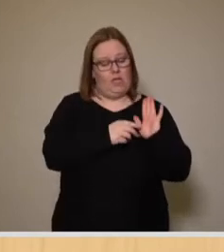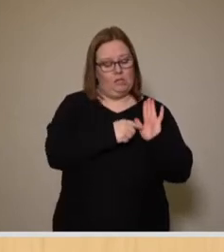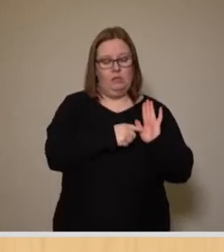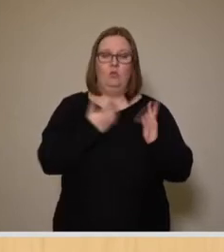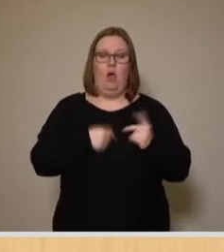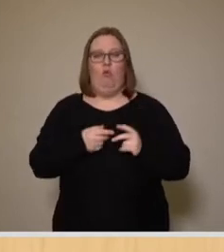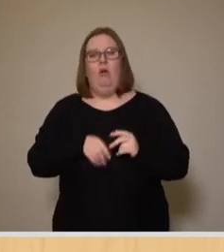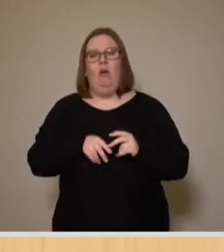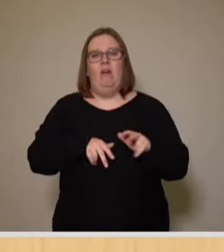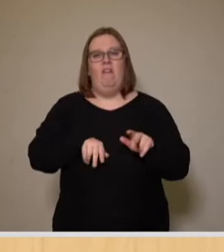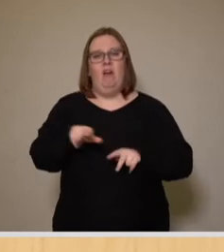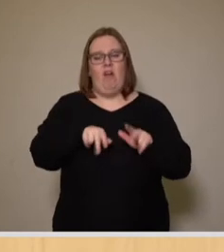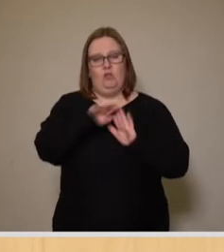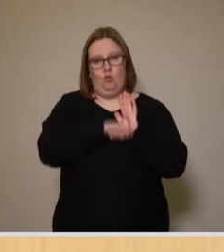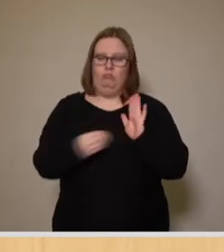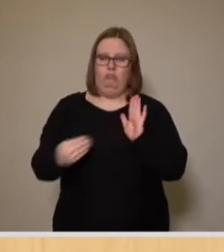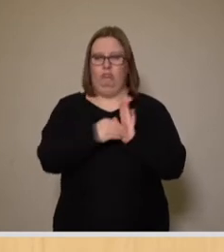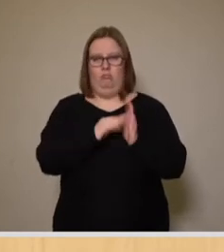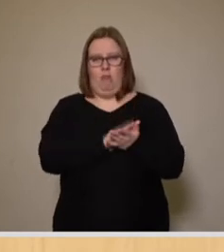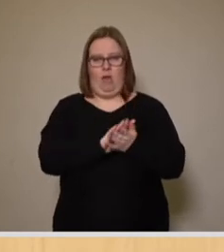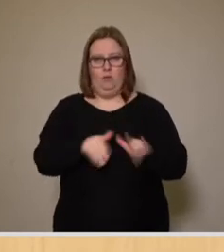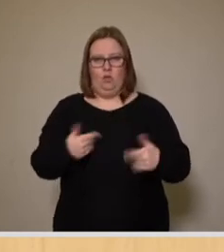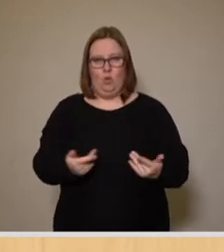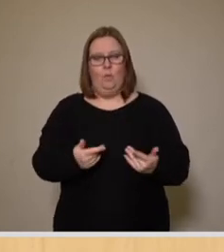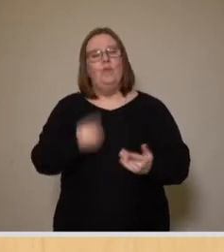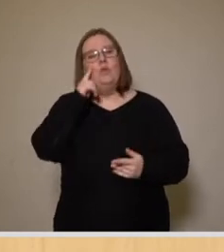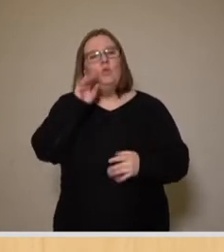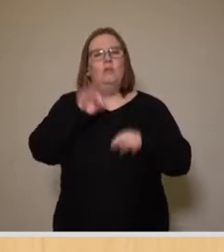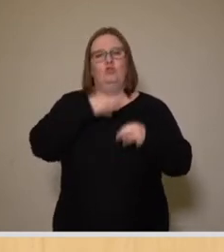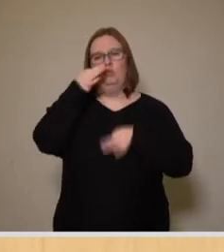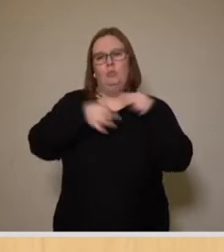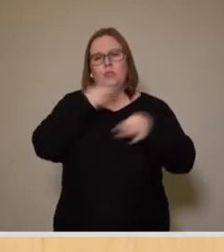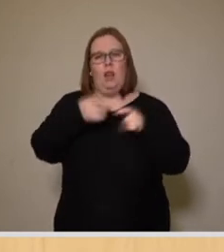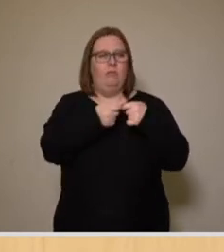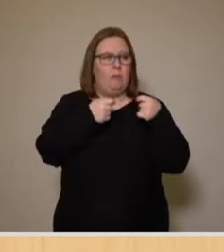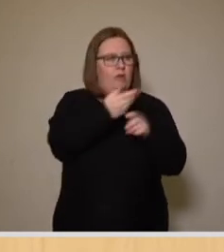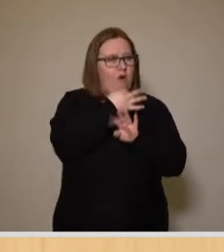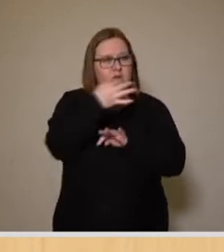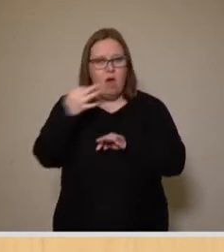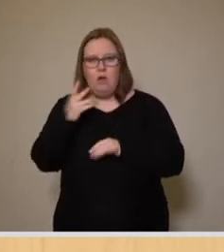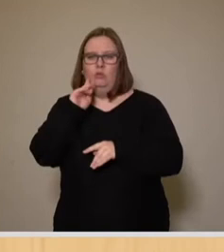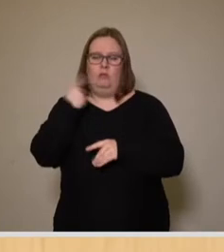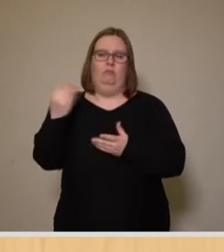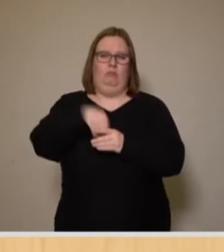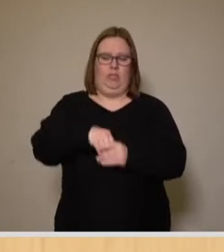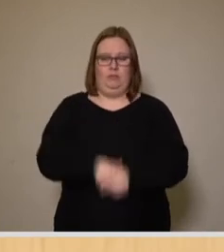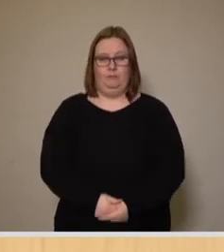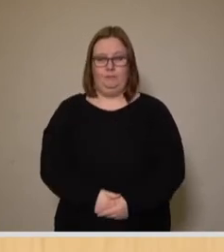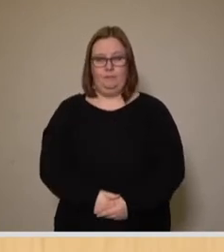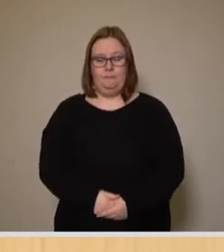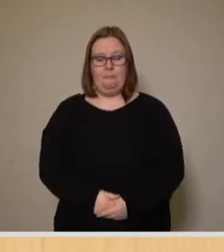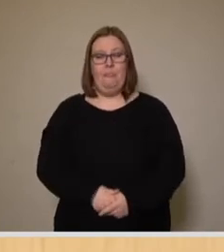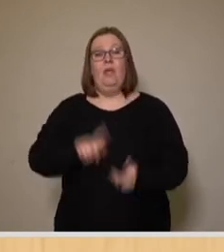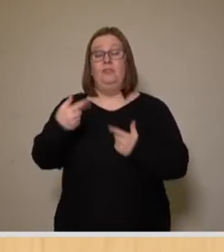insbesondere der verfassungsgebenden Gesetzgebung vorbehalten ist, wo wir im Rahmen von Verbände, Anhörungen etc. einbezogen sind. Zur zweiten